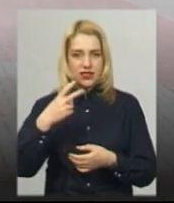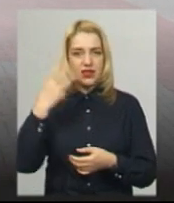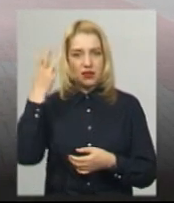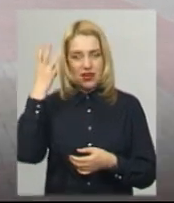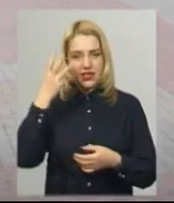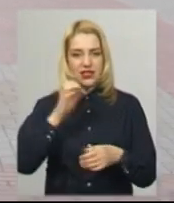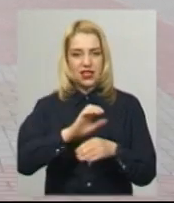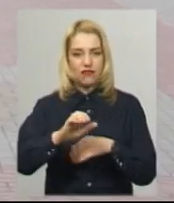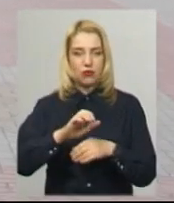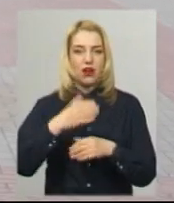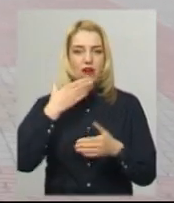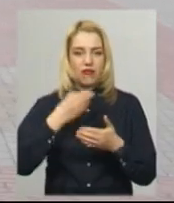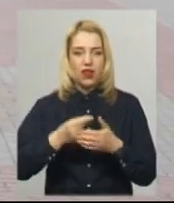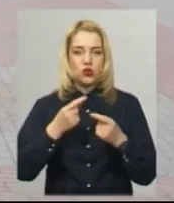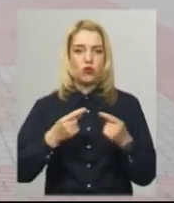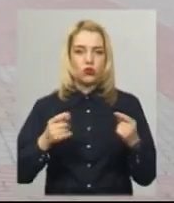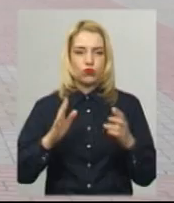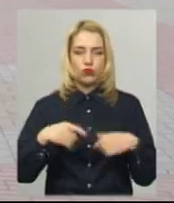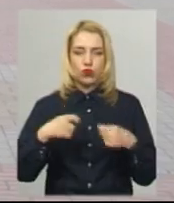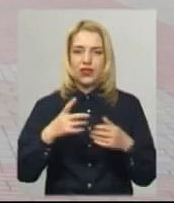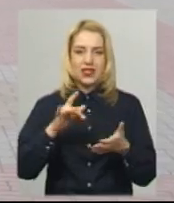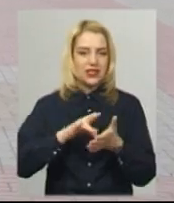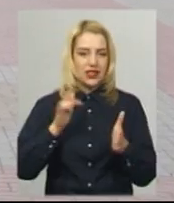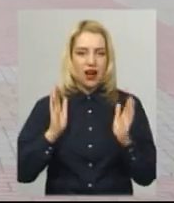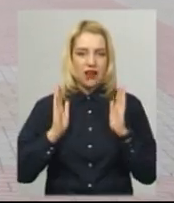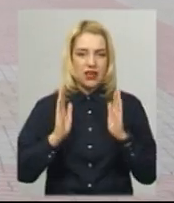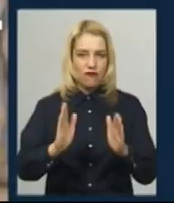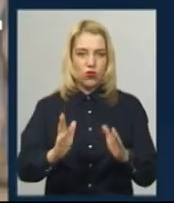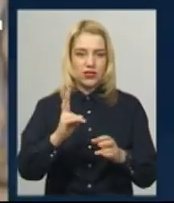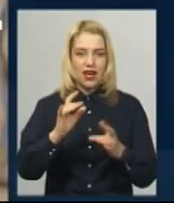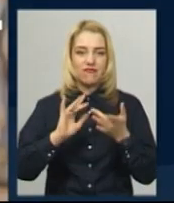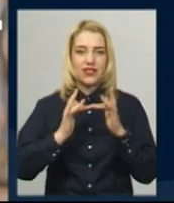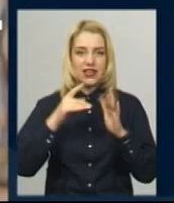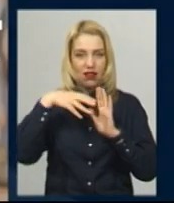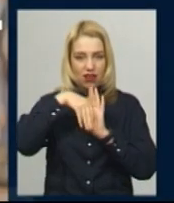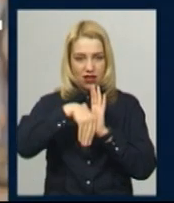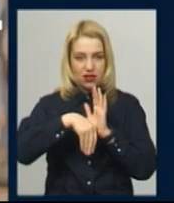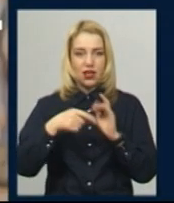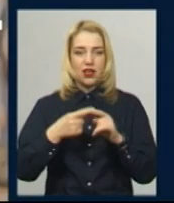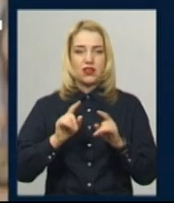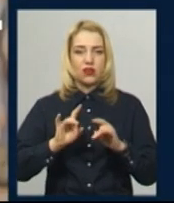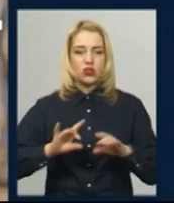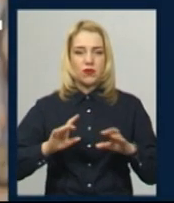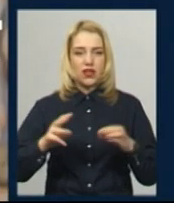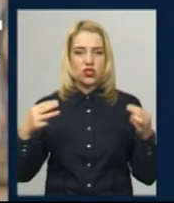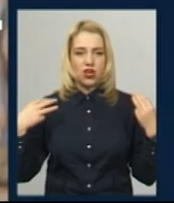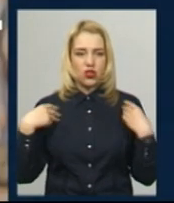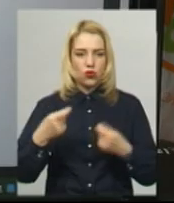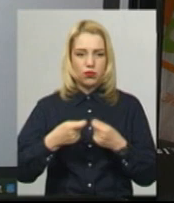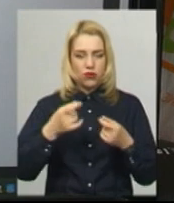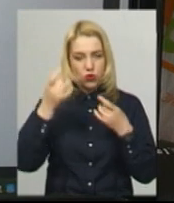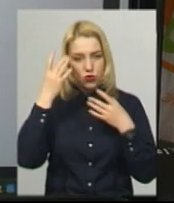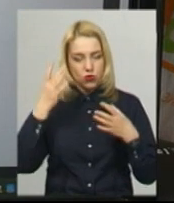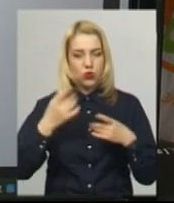Проте власну продукцію вони продаватимуть не на центральній вулиці Проскурівській, а в інтернеті. Як розповідає начальник управління культури і туризму